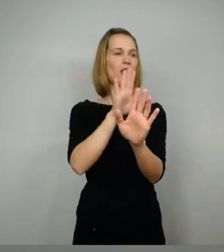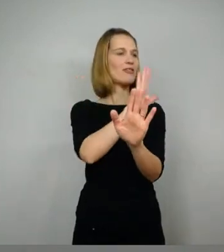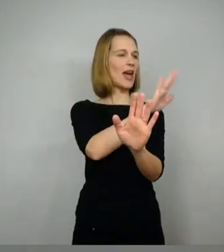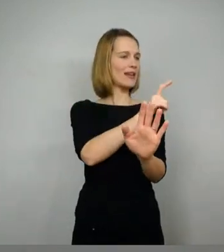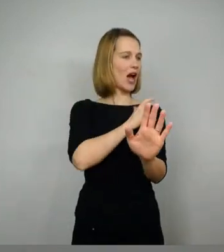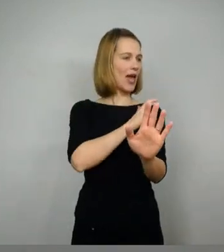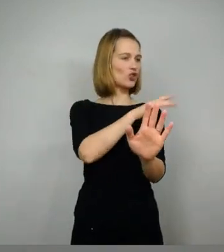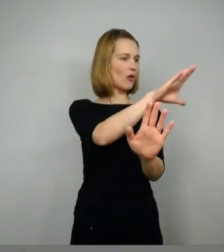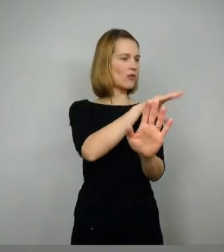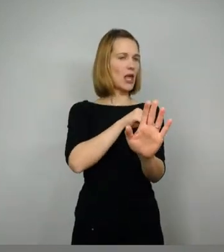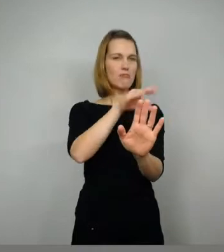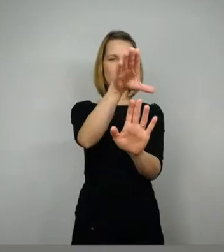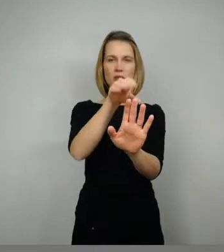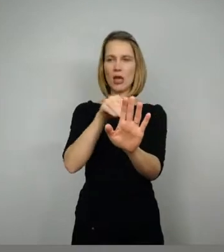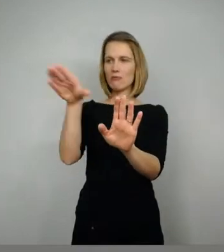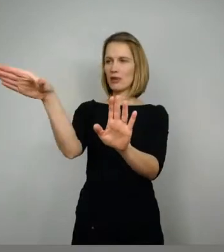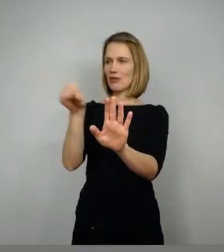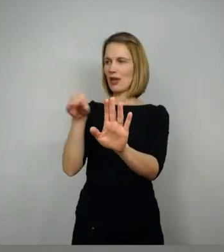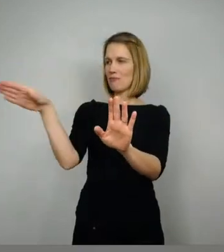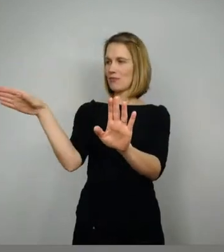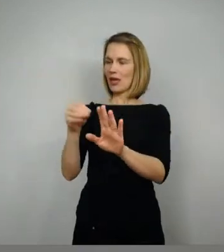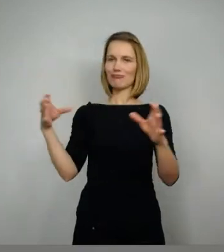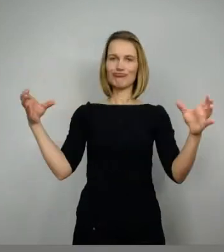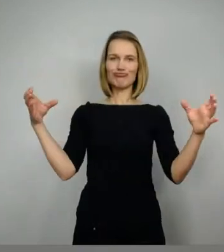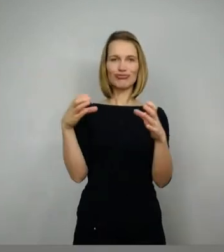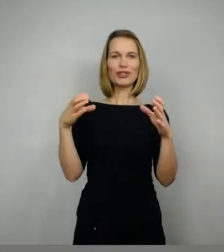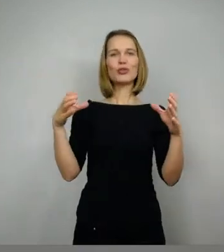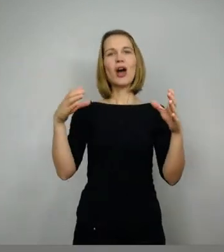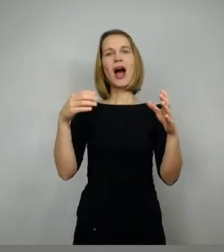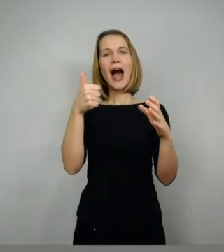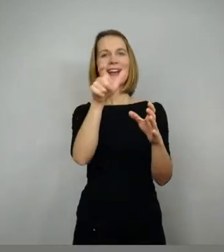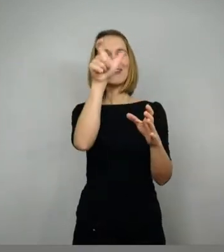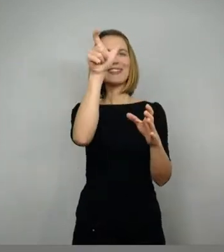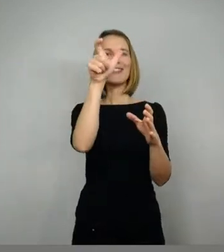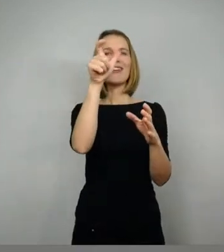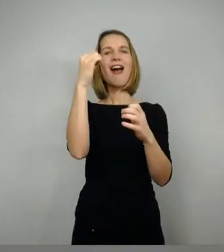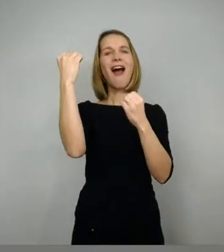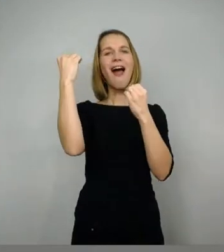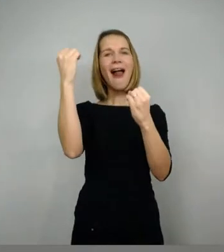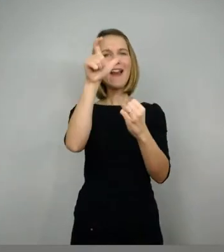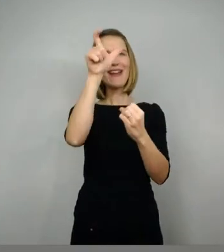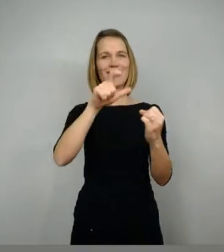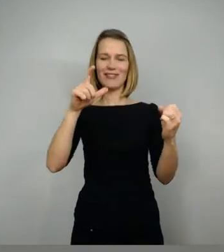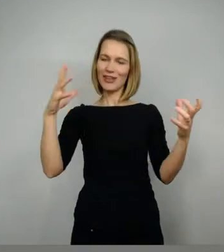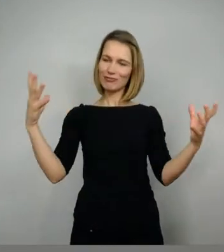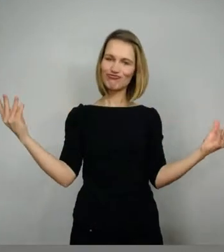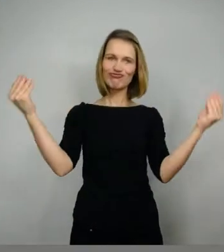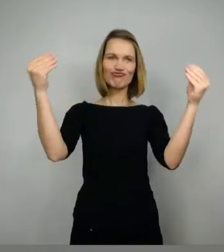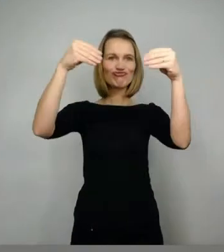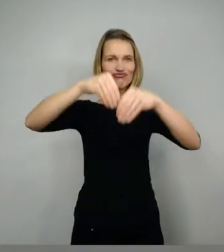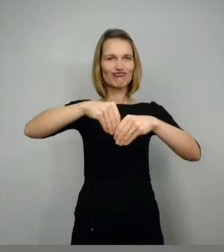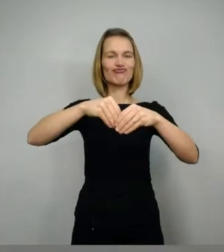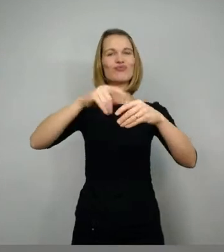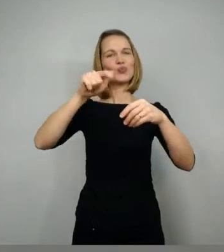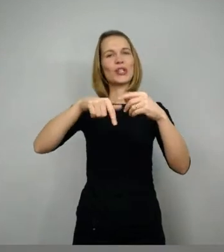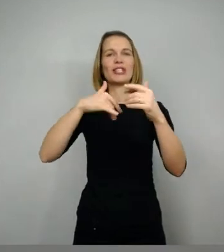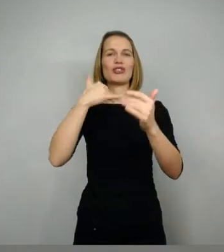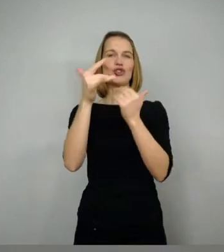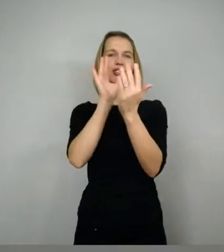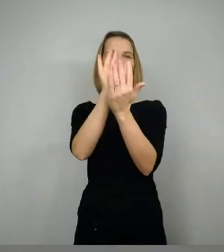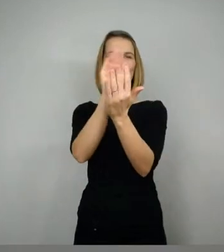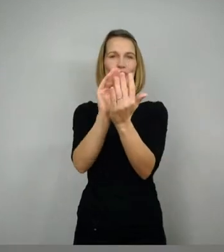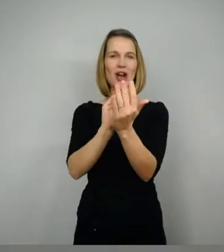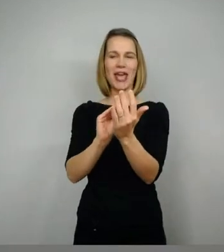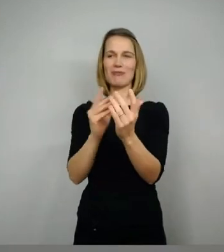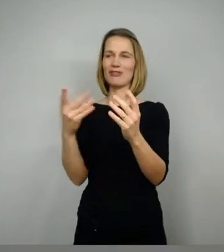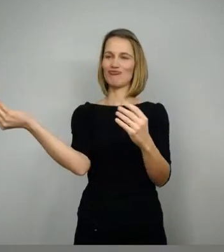am Ende vereint in einem Helden. Also ich glaube, das war bei Robin Hood auch so ähnlich der Fall. Ja, also das klingt auf jeden Fall sehr, sehr plausibel. Und